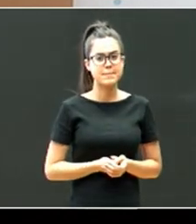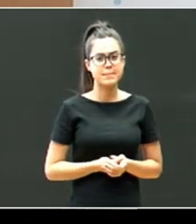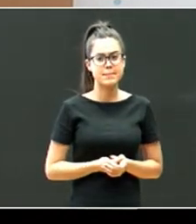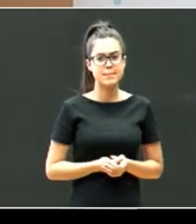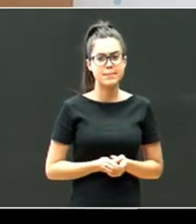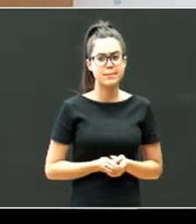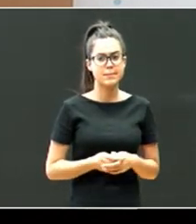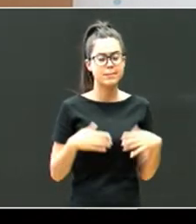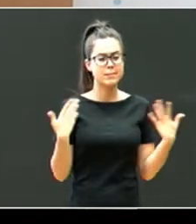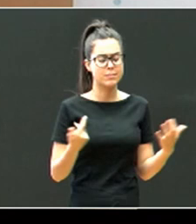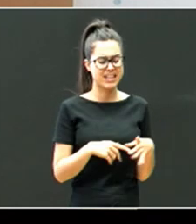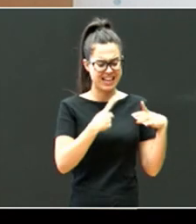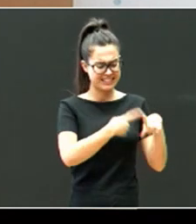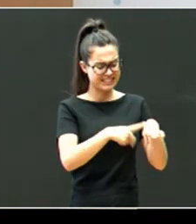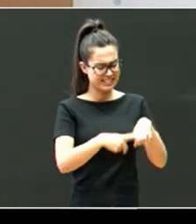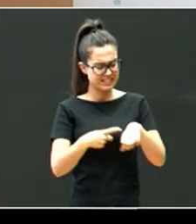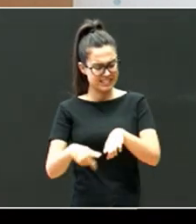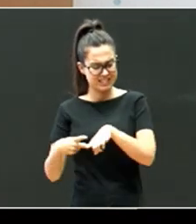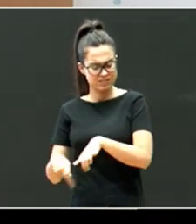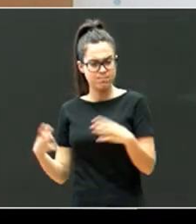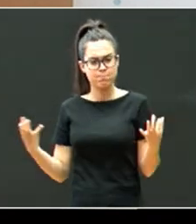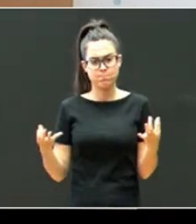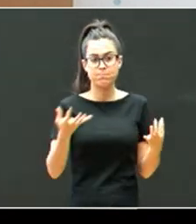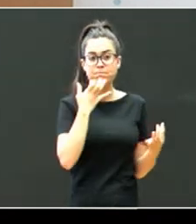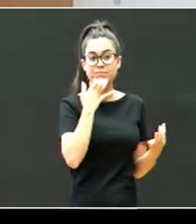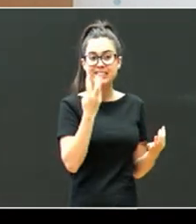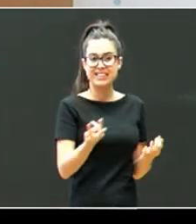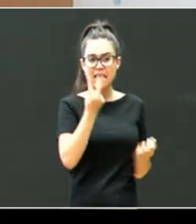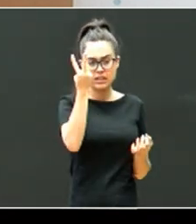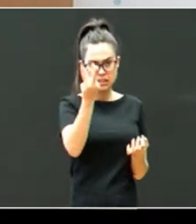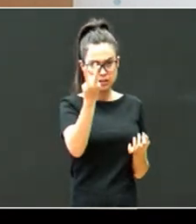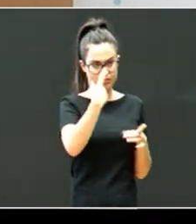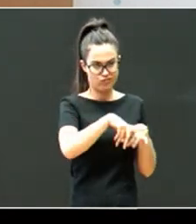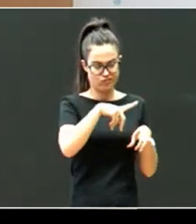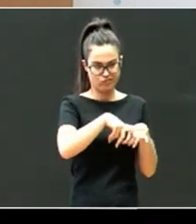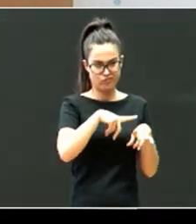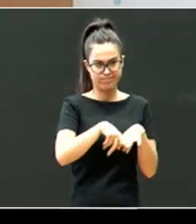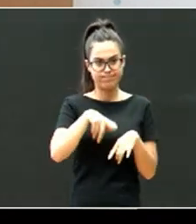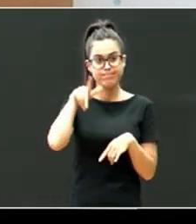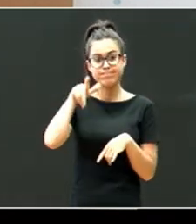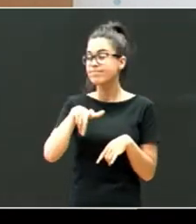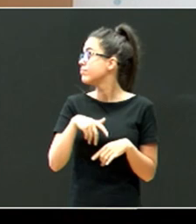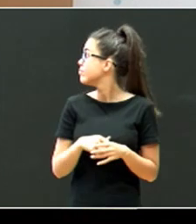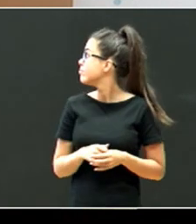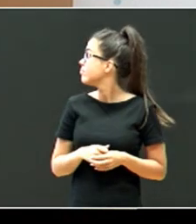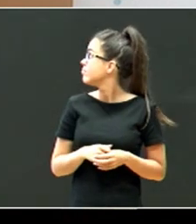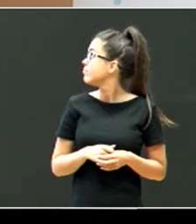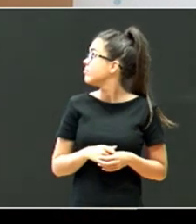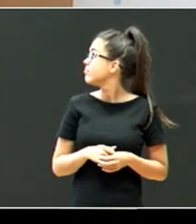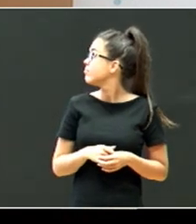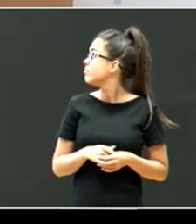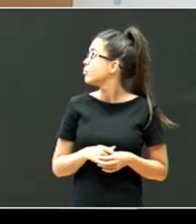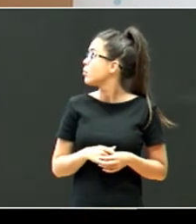bultzatzen duten, nistazun hori, ba, aldeatetik, irusuta behor grafikoki, jarri dira. Aldeatetik,